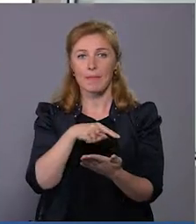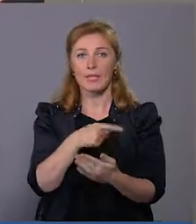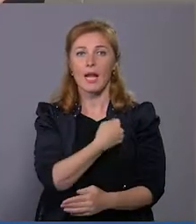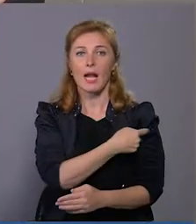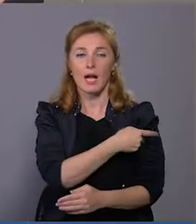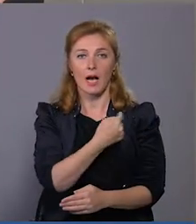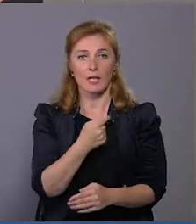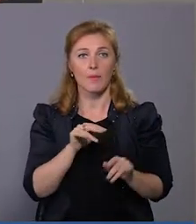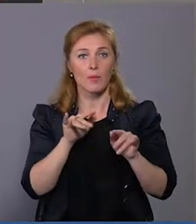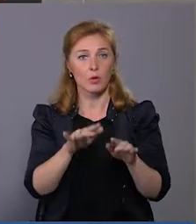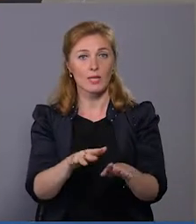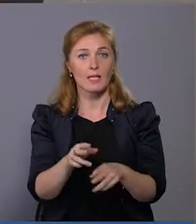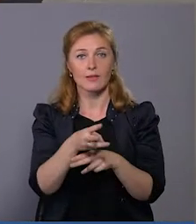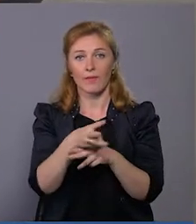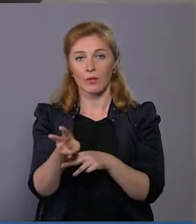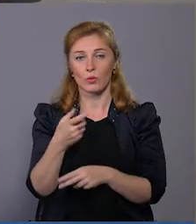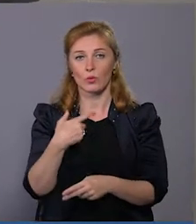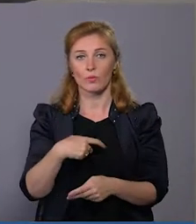Процес на згадку зняв на відео.